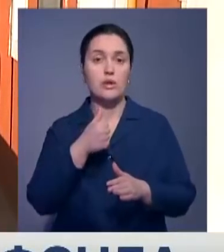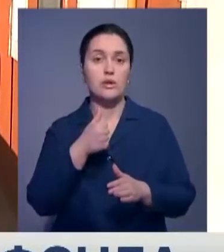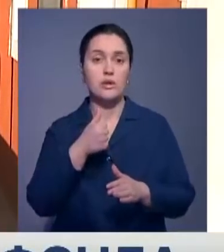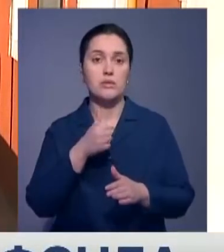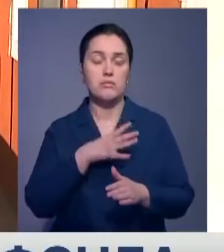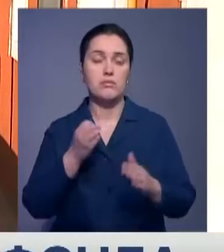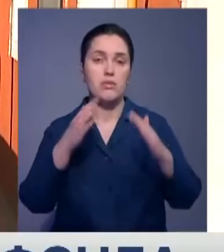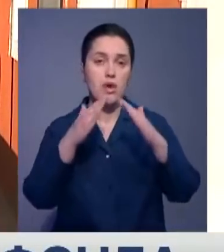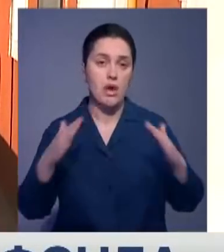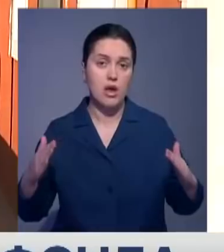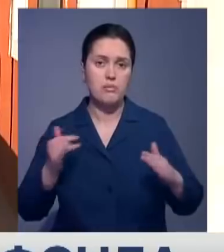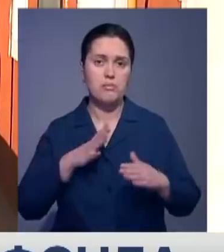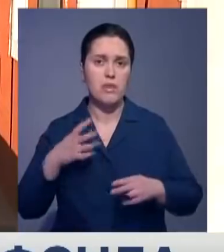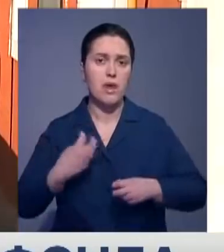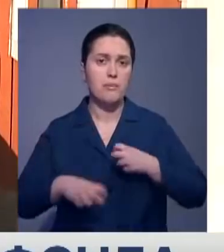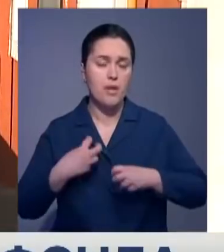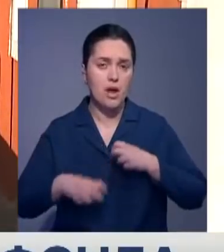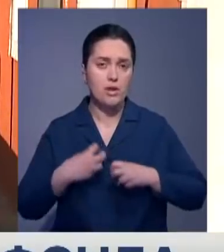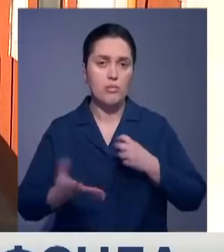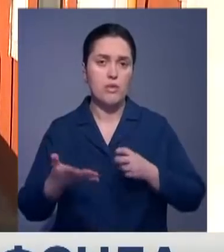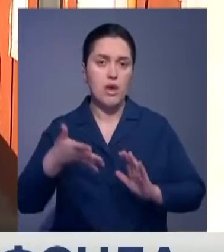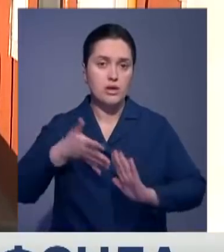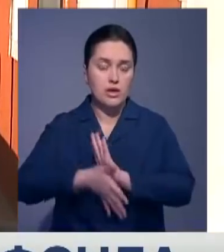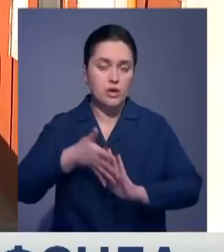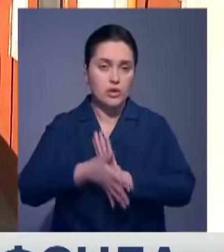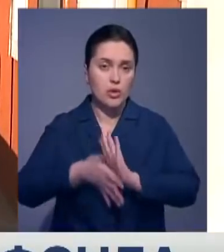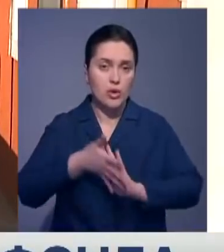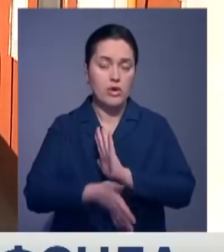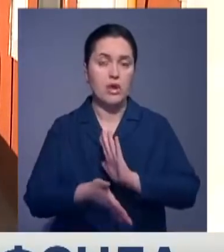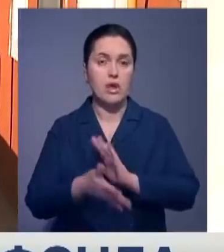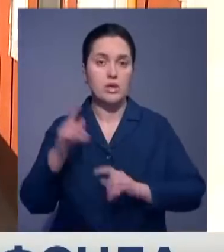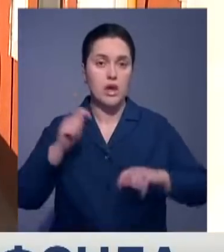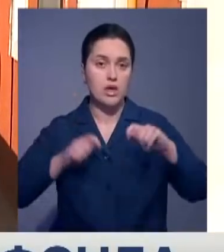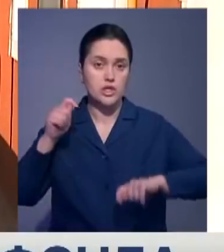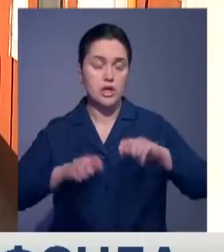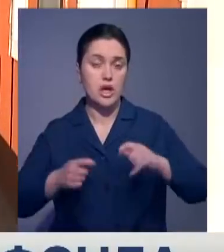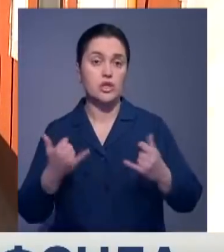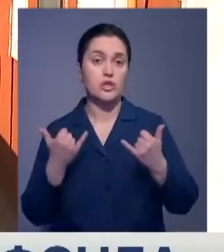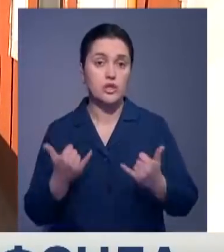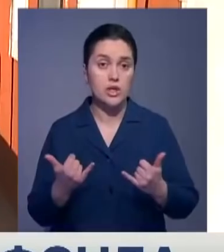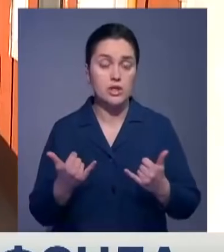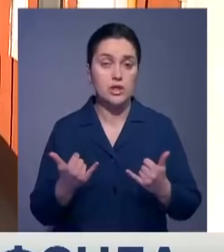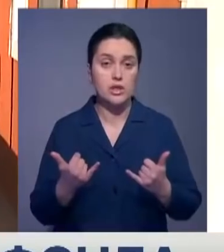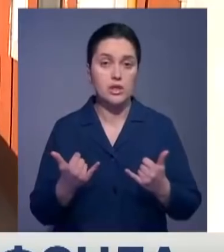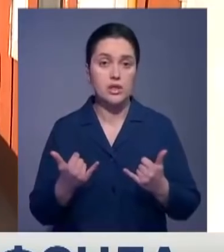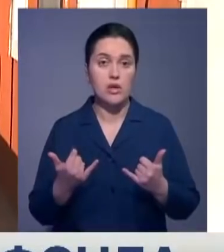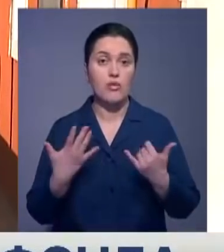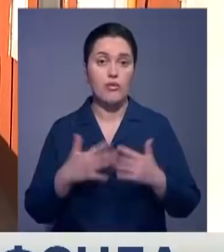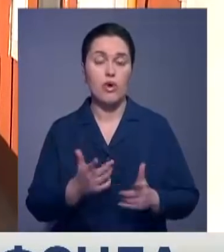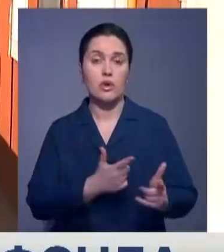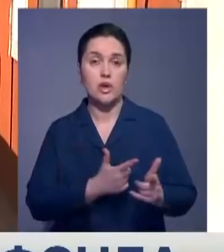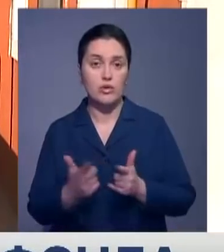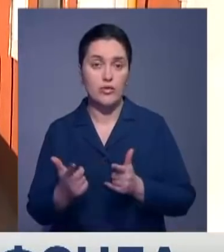Шифер везде был поломан, везде текло после дождя. Сейчас, когда уже навесы сделали